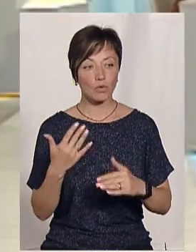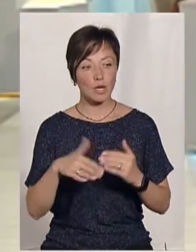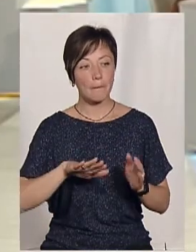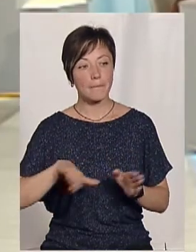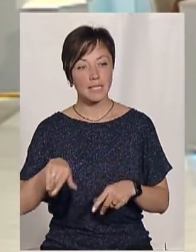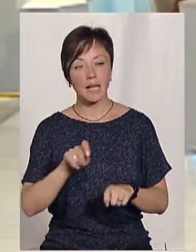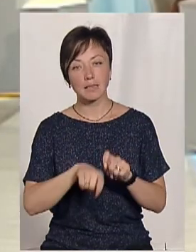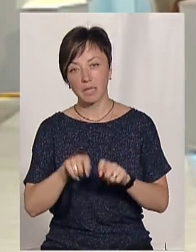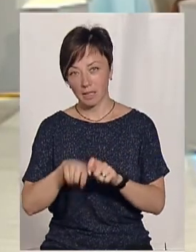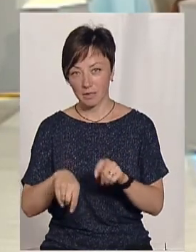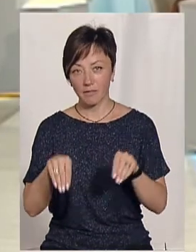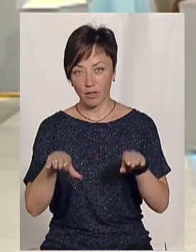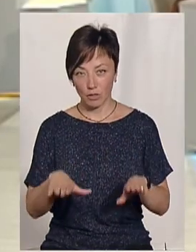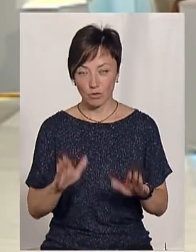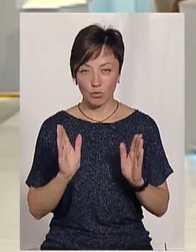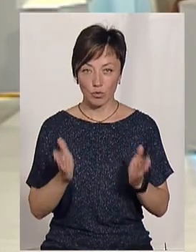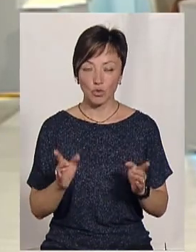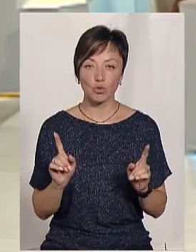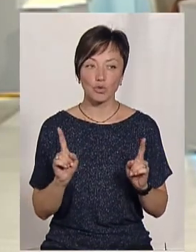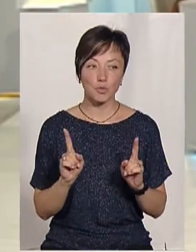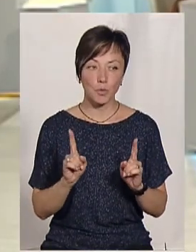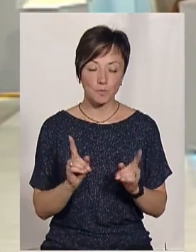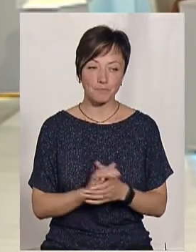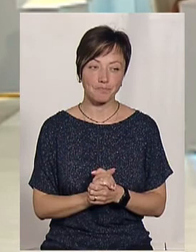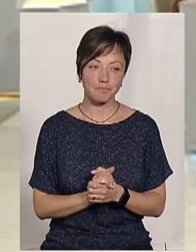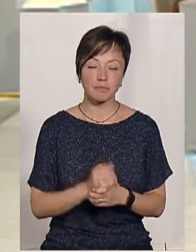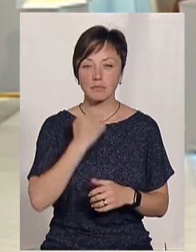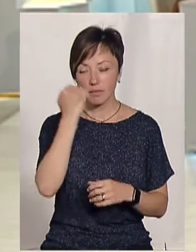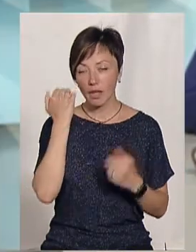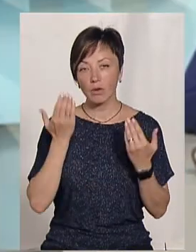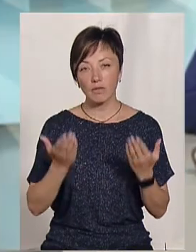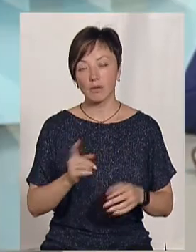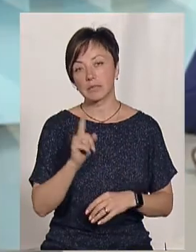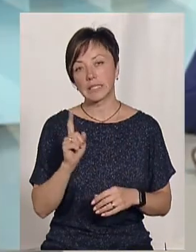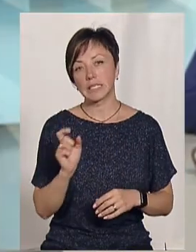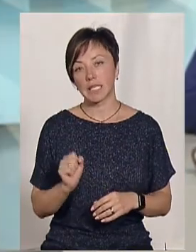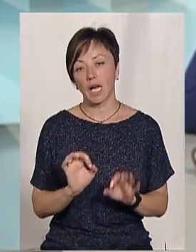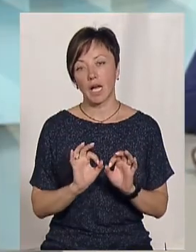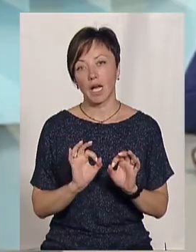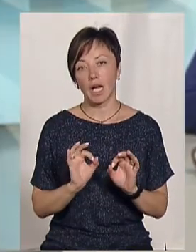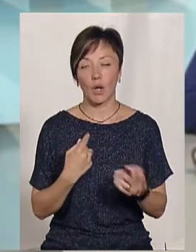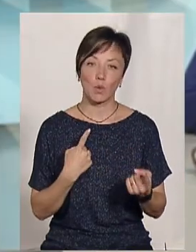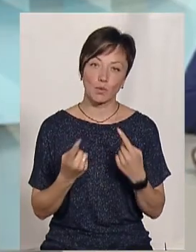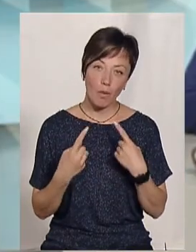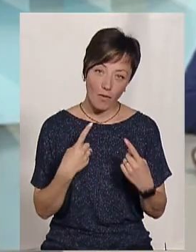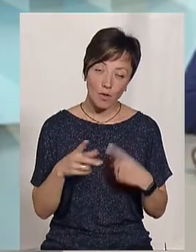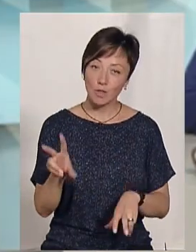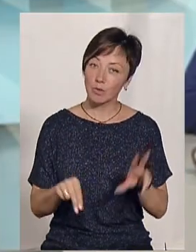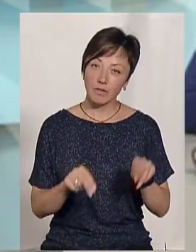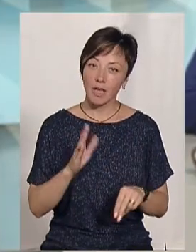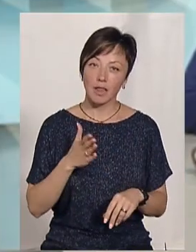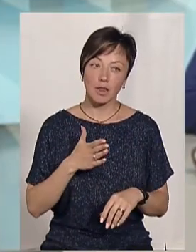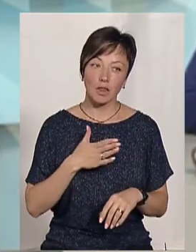після експертизи вирішуватимуть, що. Дякую вам за розмову. Сподіваюся,